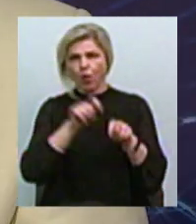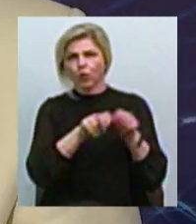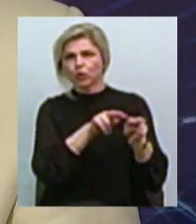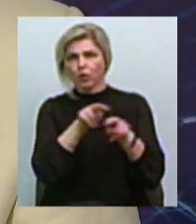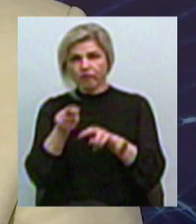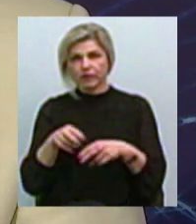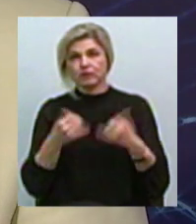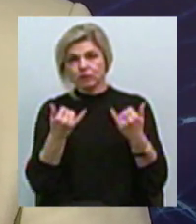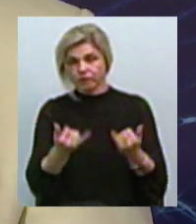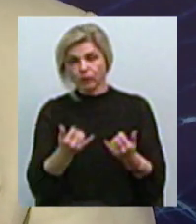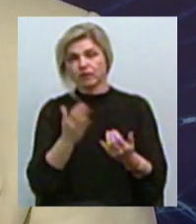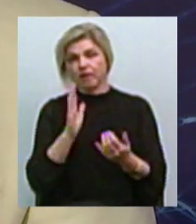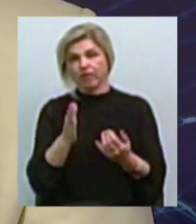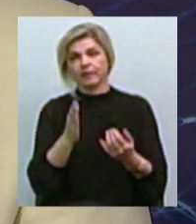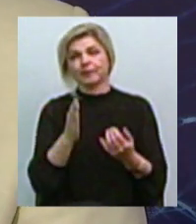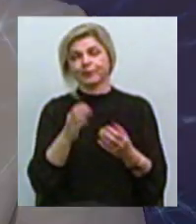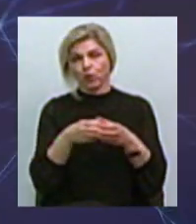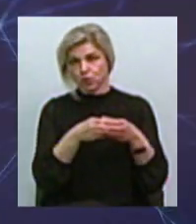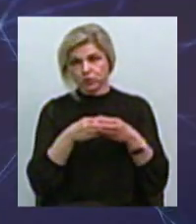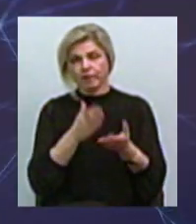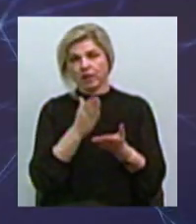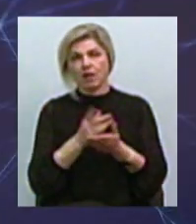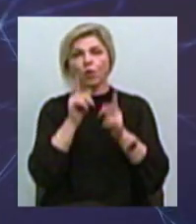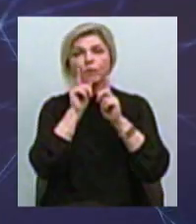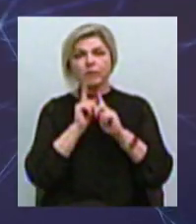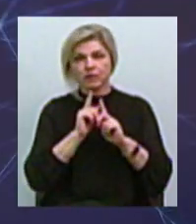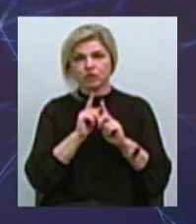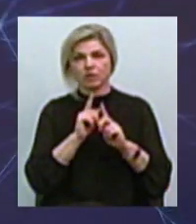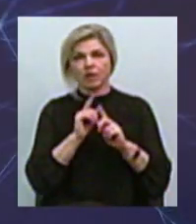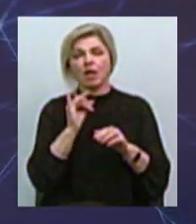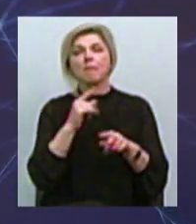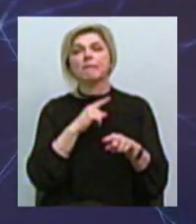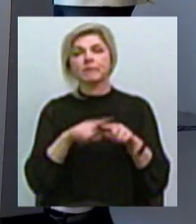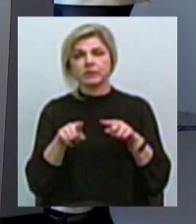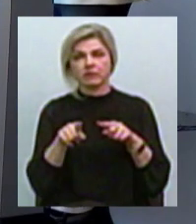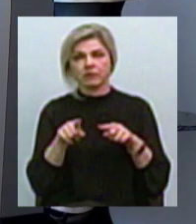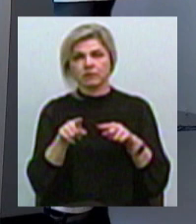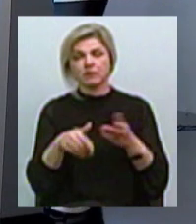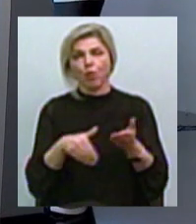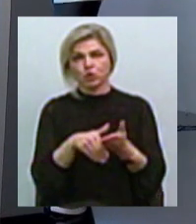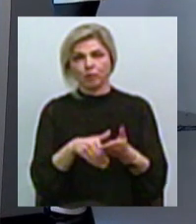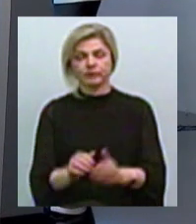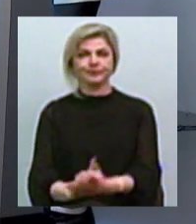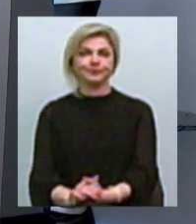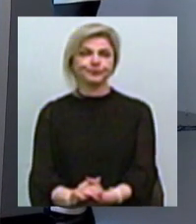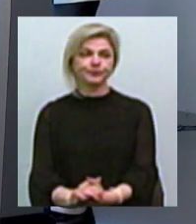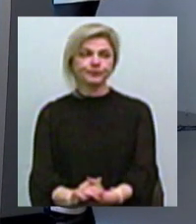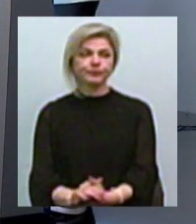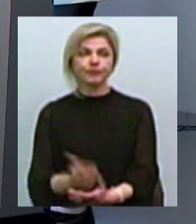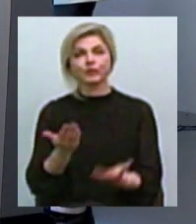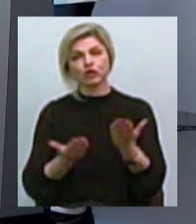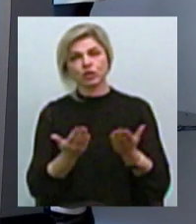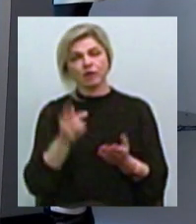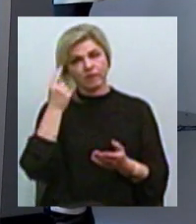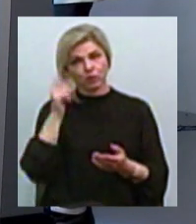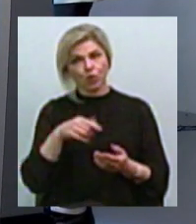цього сьогодні у інформаційному суспільстві є більш зручні та швидкі способи Чи відомо вам,